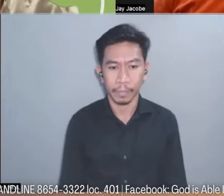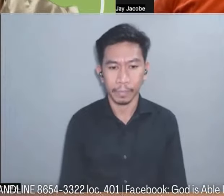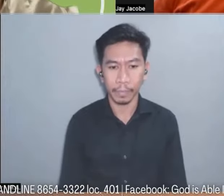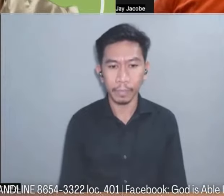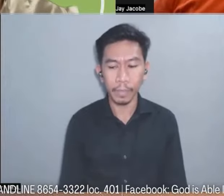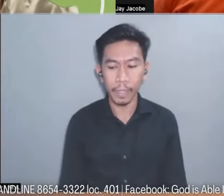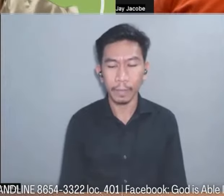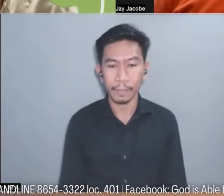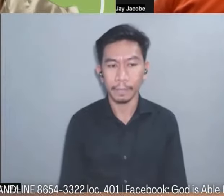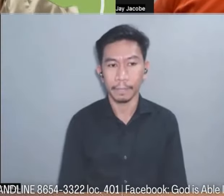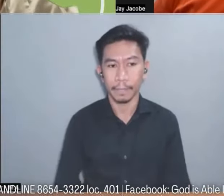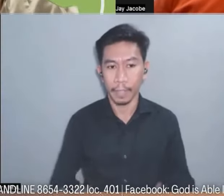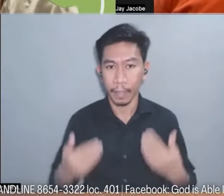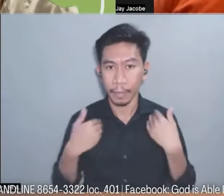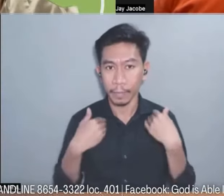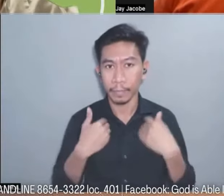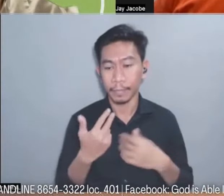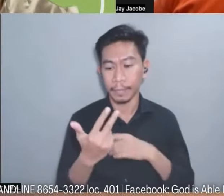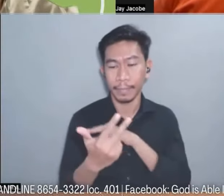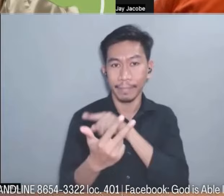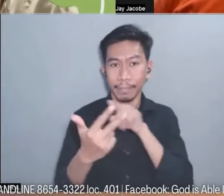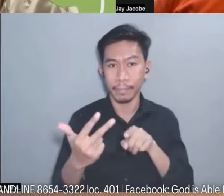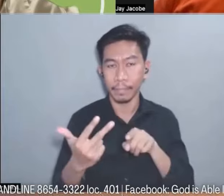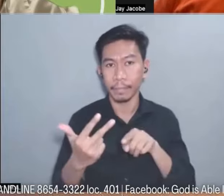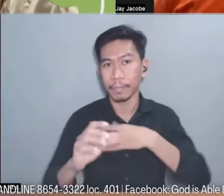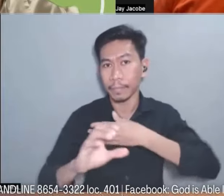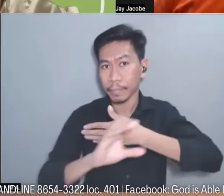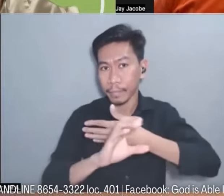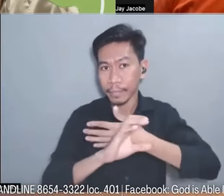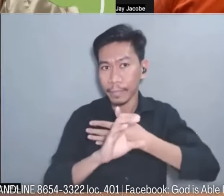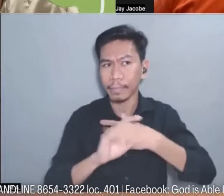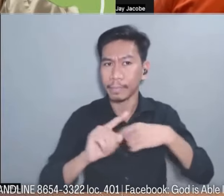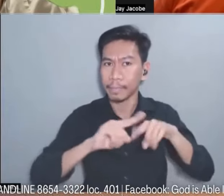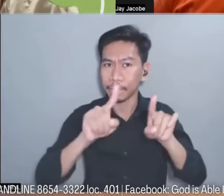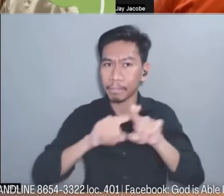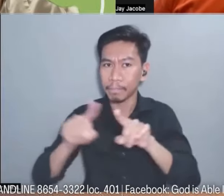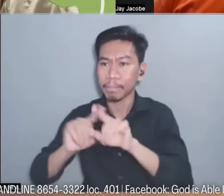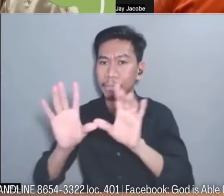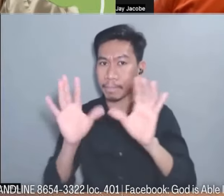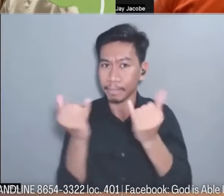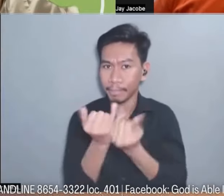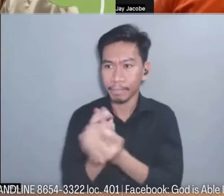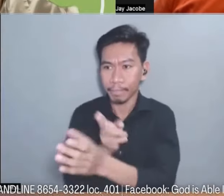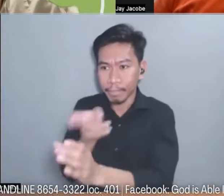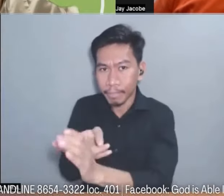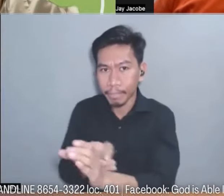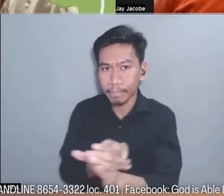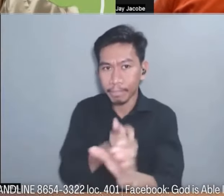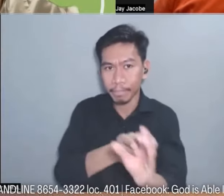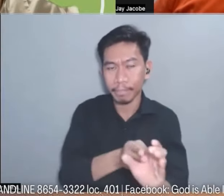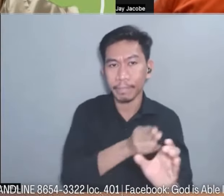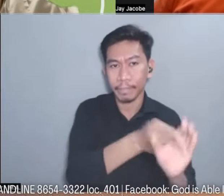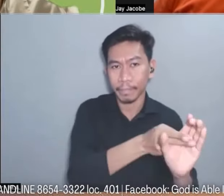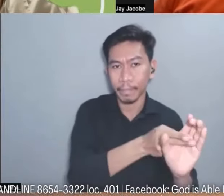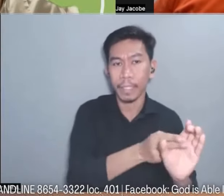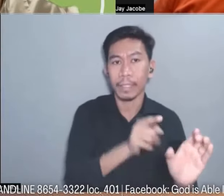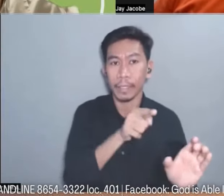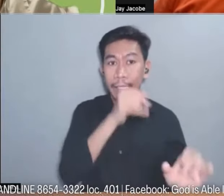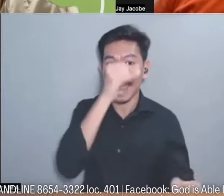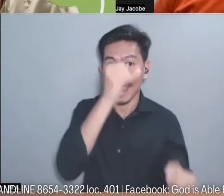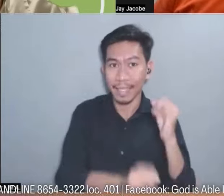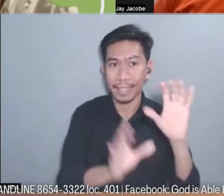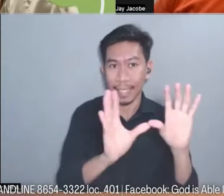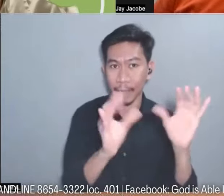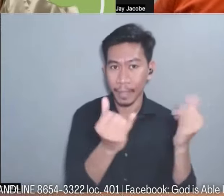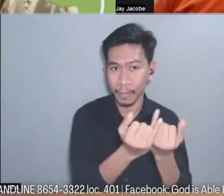tatlong contract, tatlong employee yung last employee po na ako po ay nagtrabaho nag